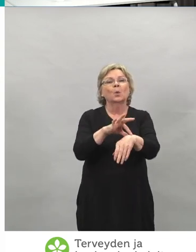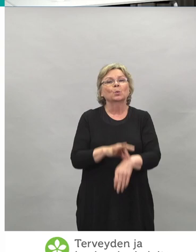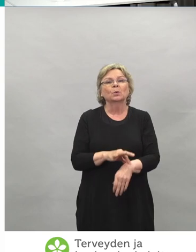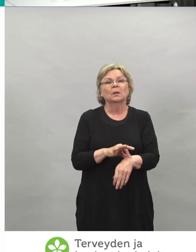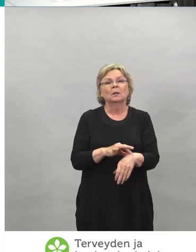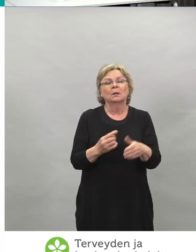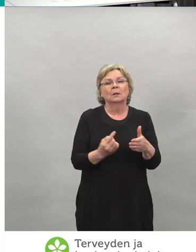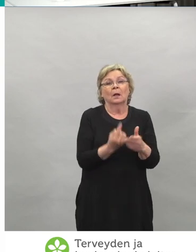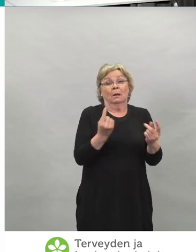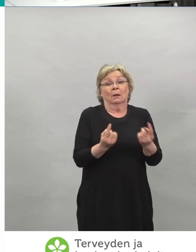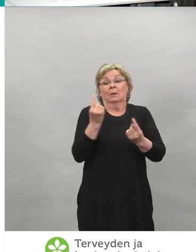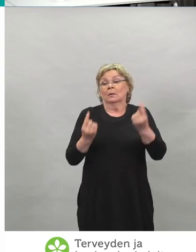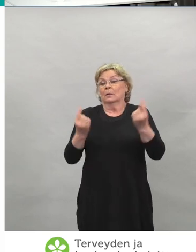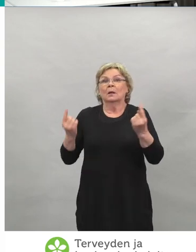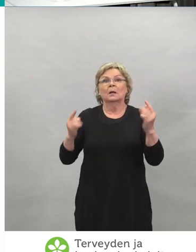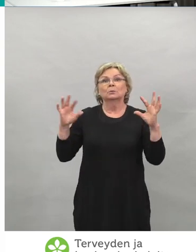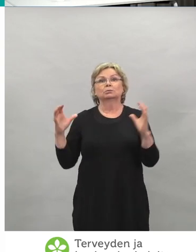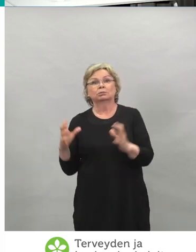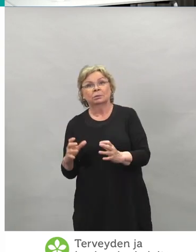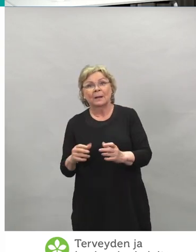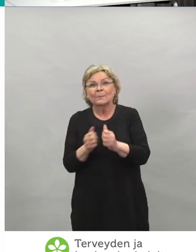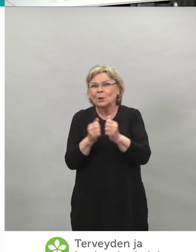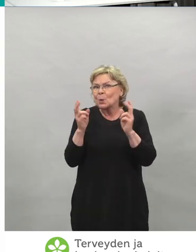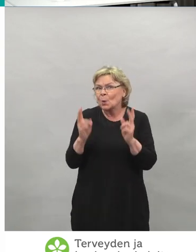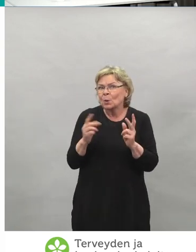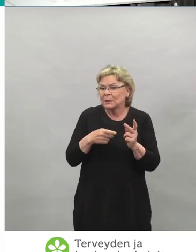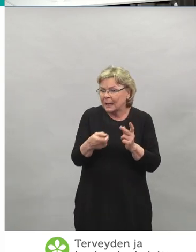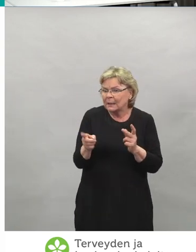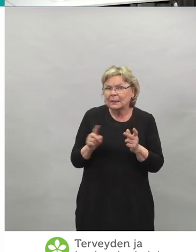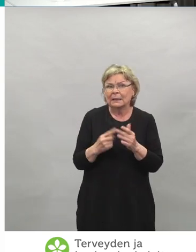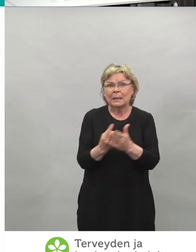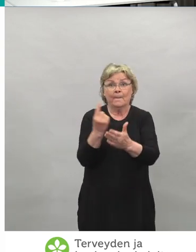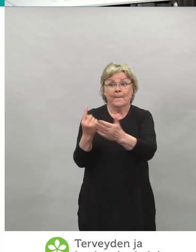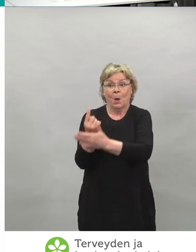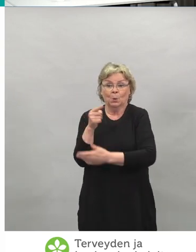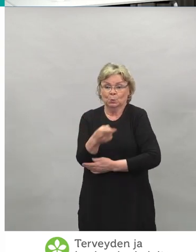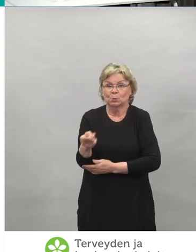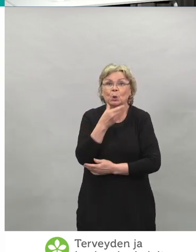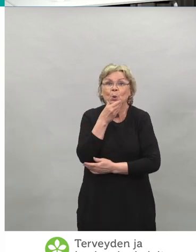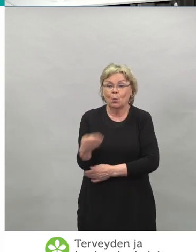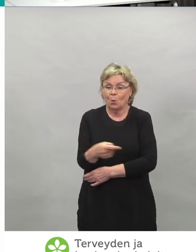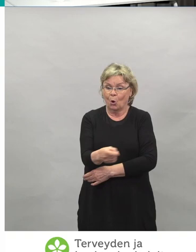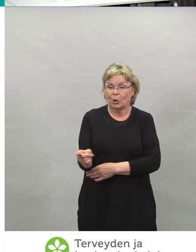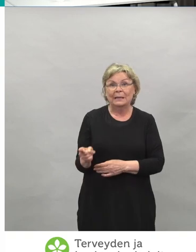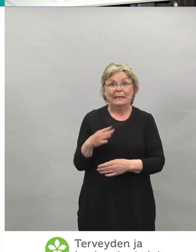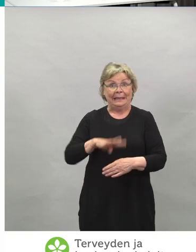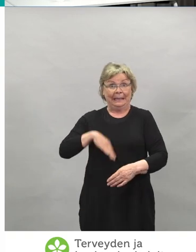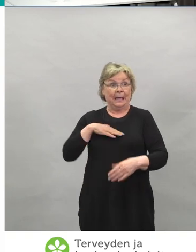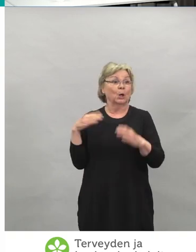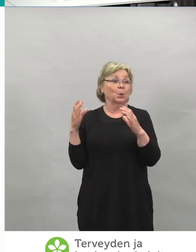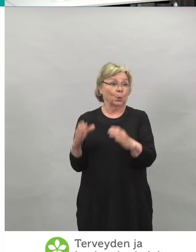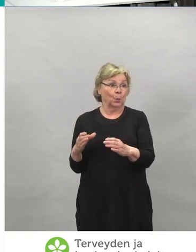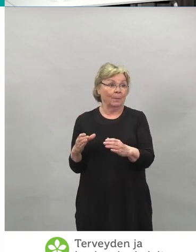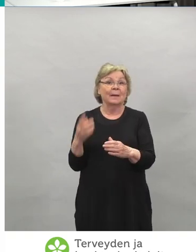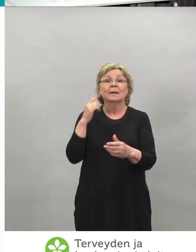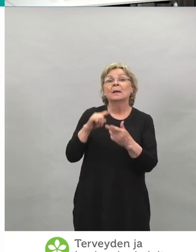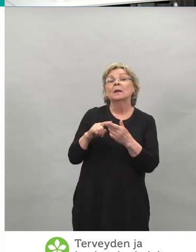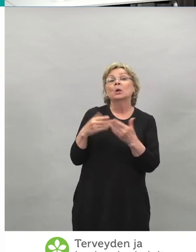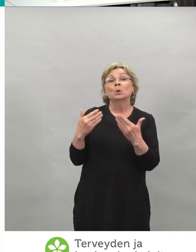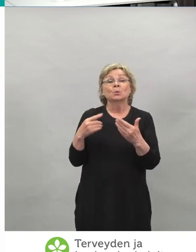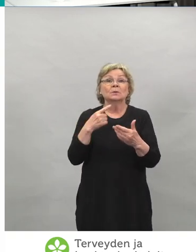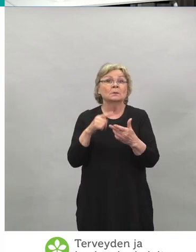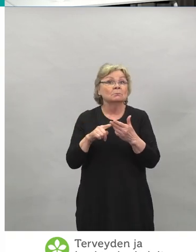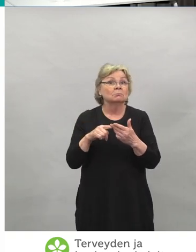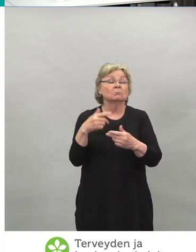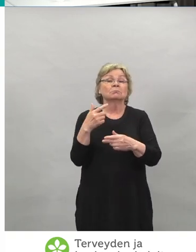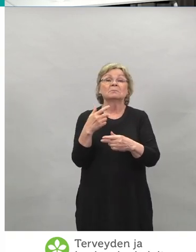valtaosa on kuitenkin näissä nuoremmissa ikäryhmissä näistä tapauksista. Jotta viruksen kiertoa saadaan vähennettyä,